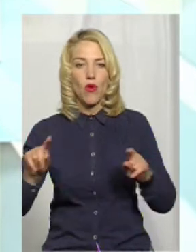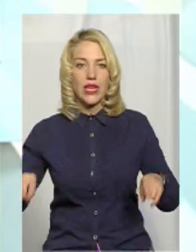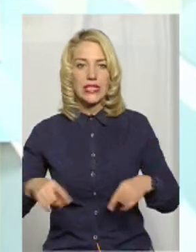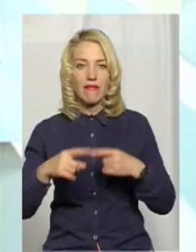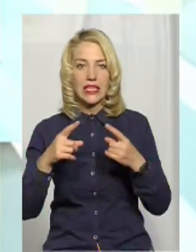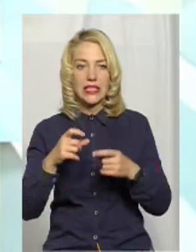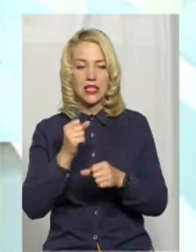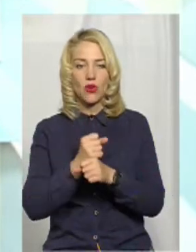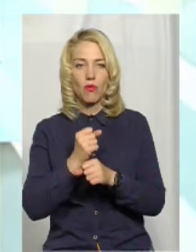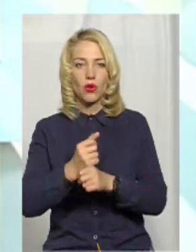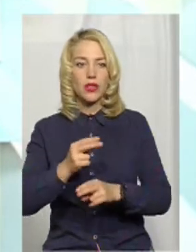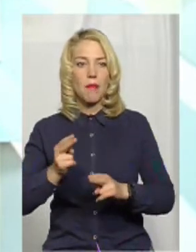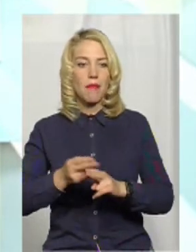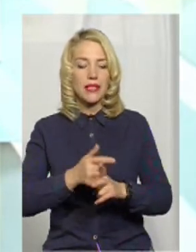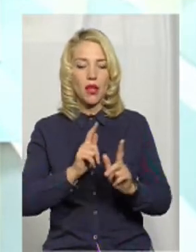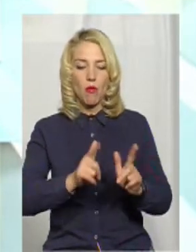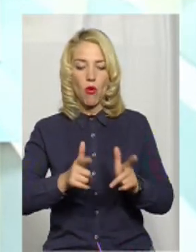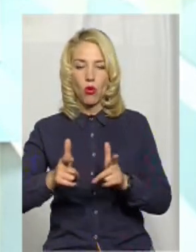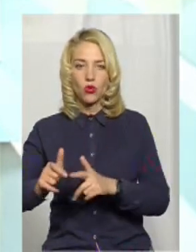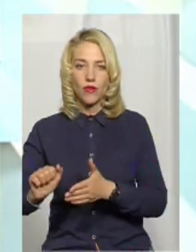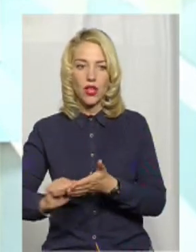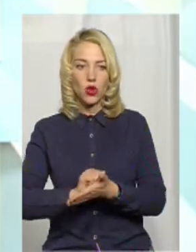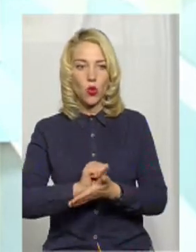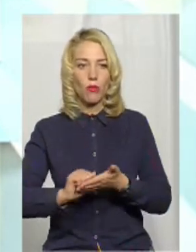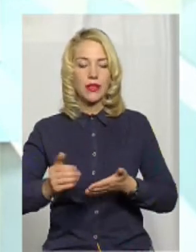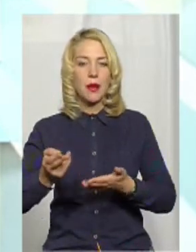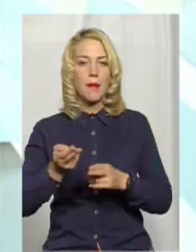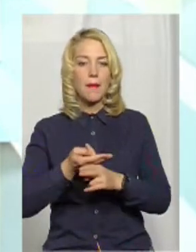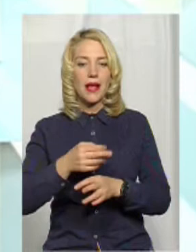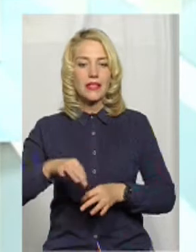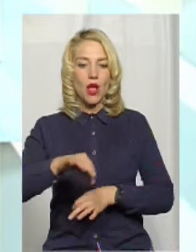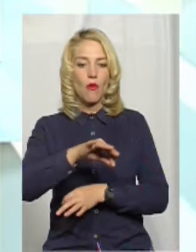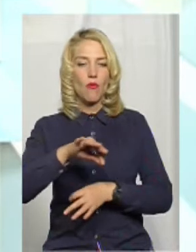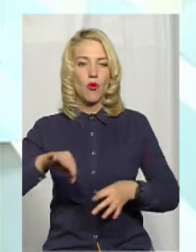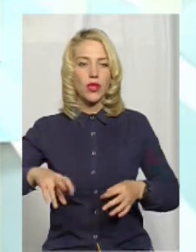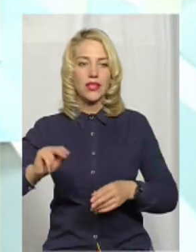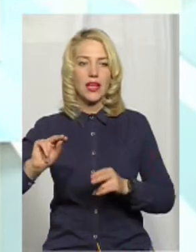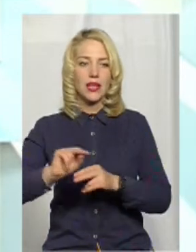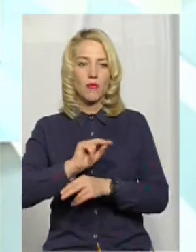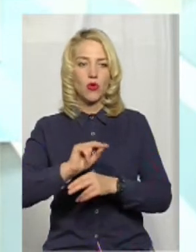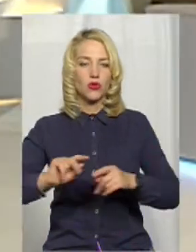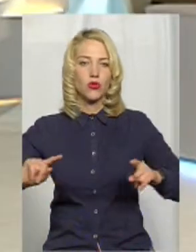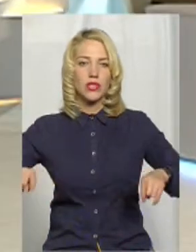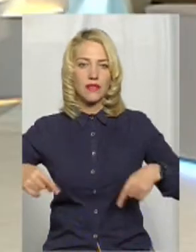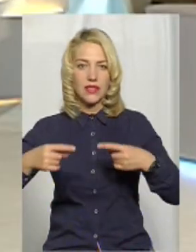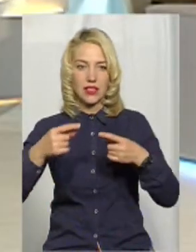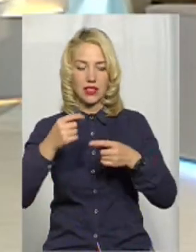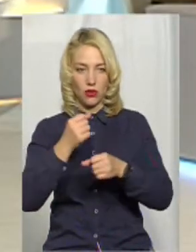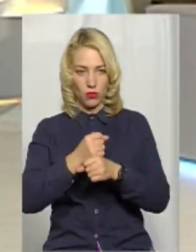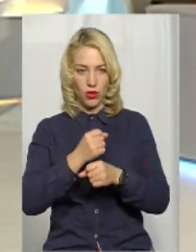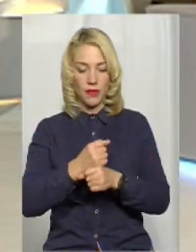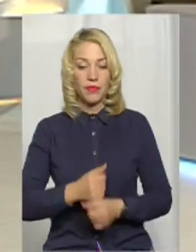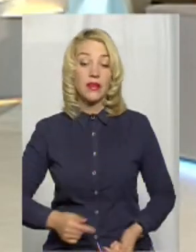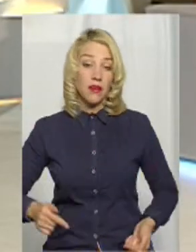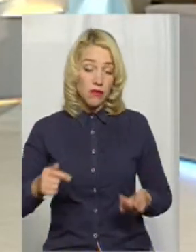роботи без будь-яких погоджувальних документів і без проєкту на ремонтно-реставраційні роботи. Відповідно,